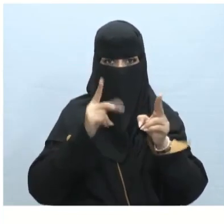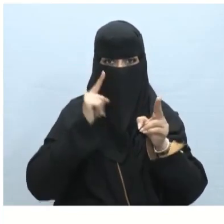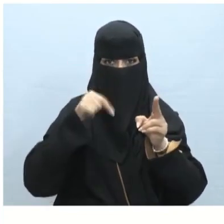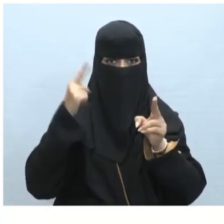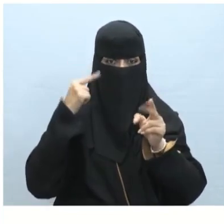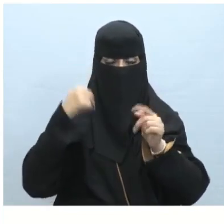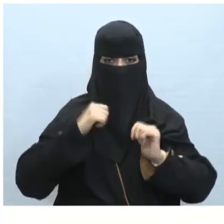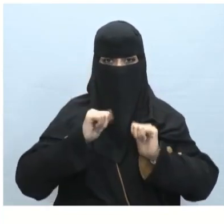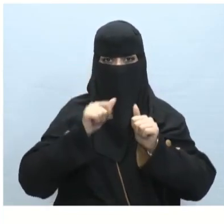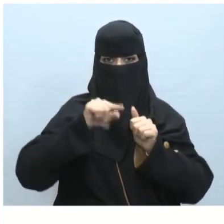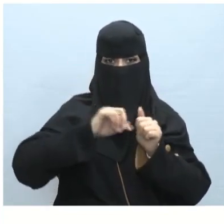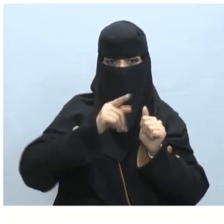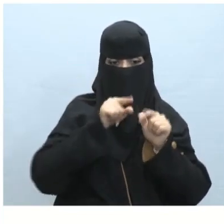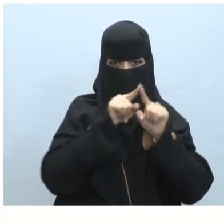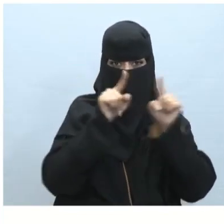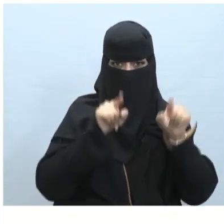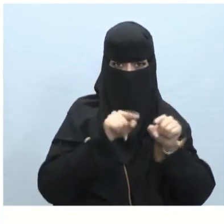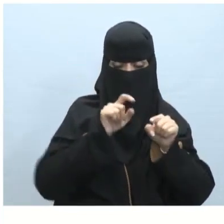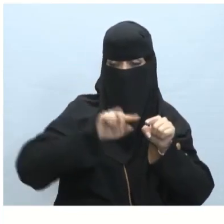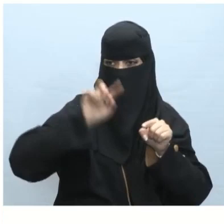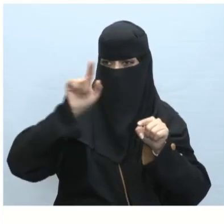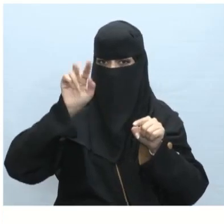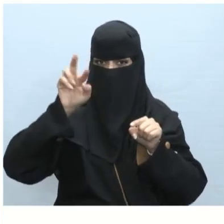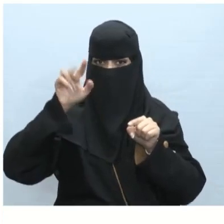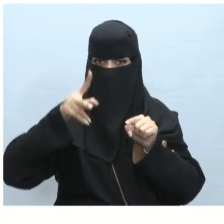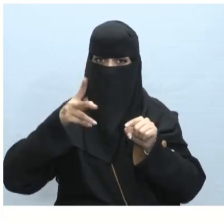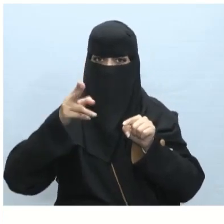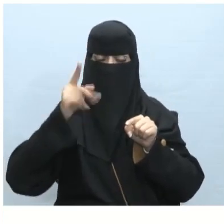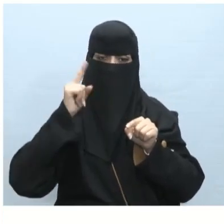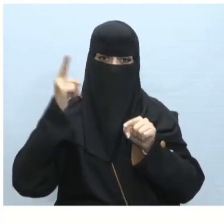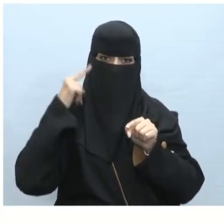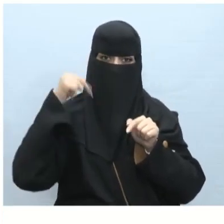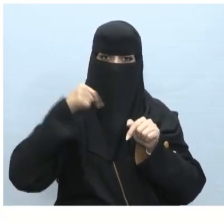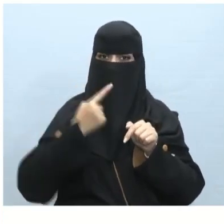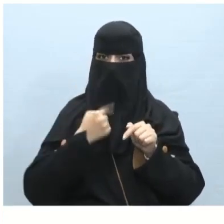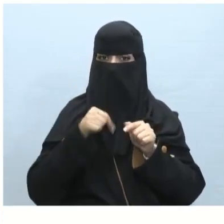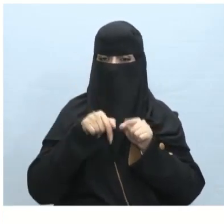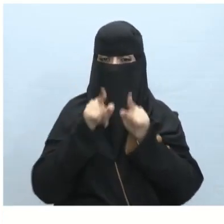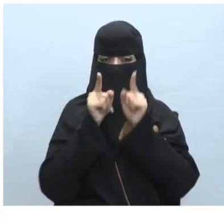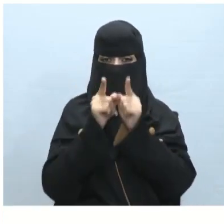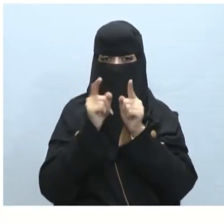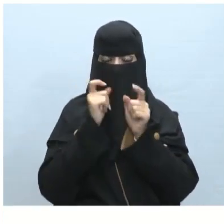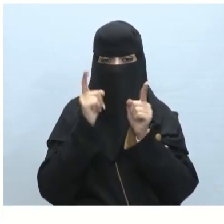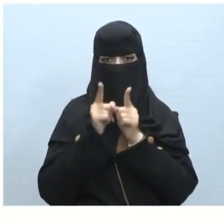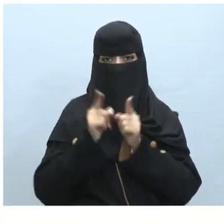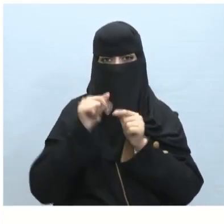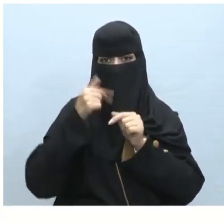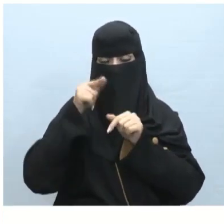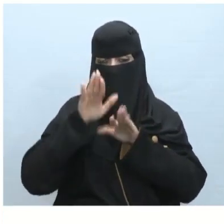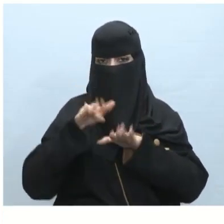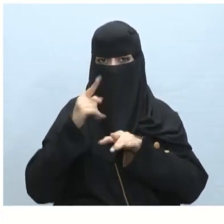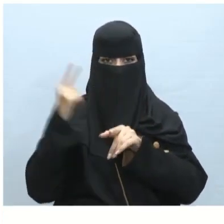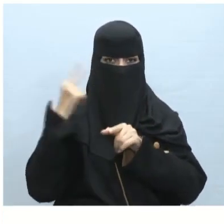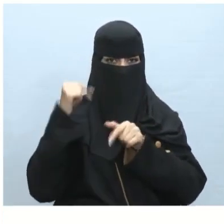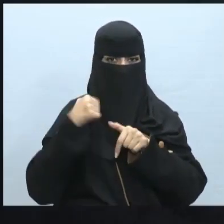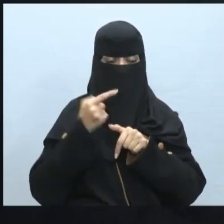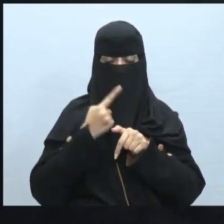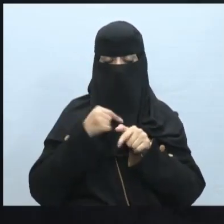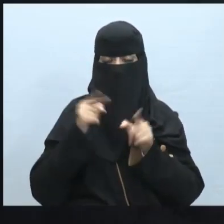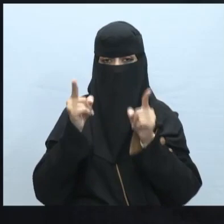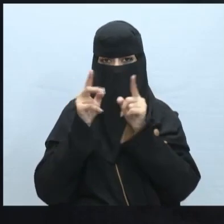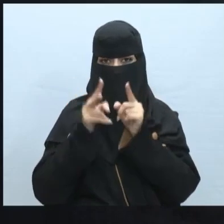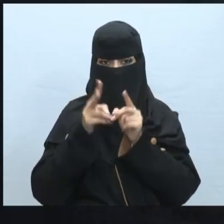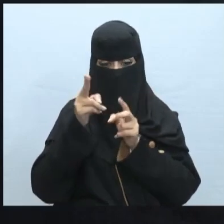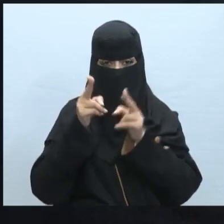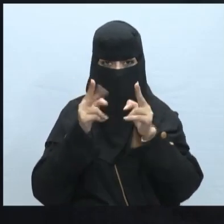نستخدم خيار اقتطاع الصوت إذا أردت جزء محدد من المقطع الصوتي إذا أردت جزء